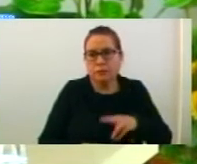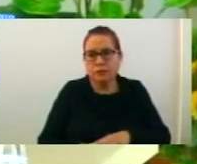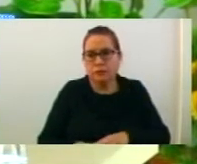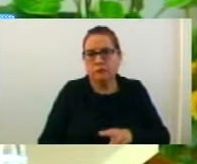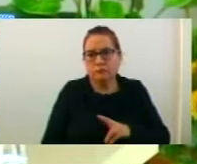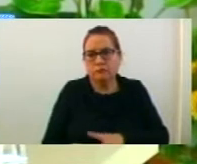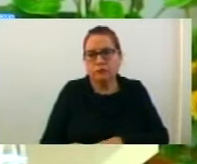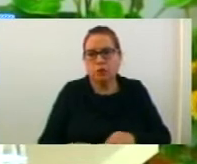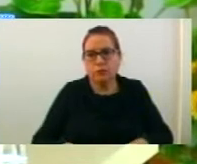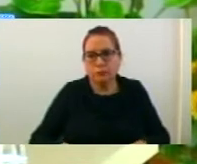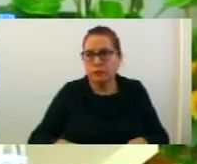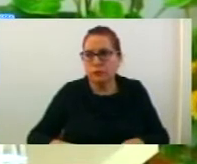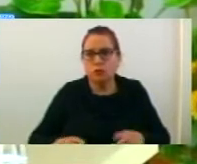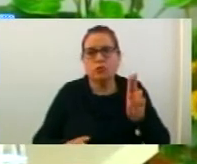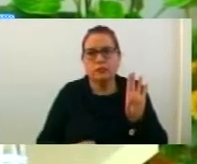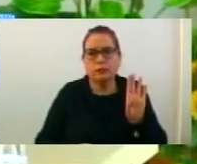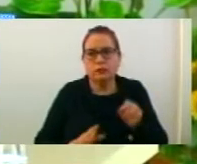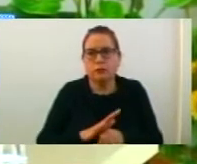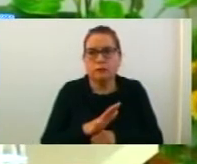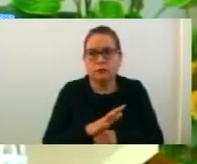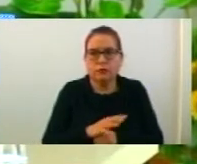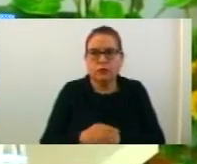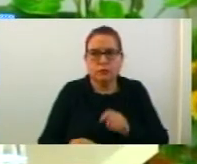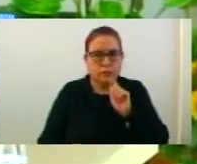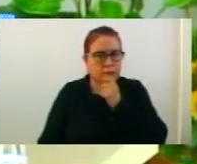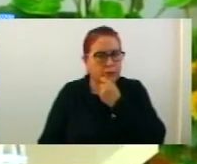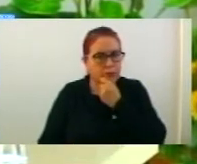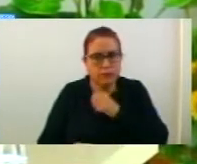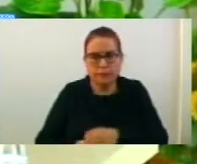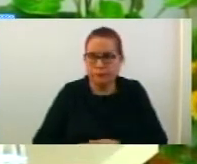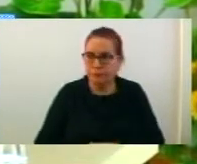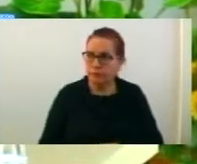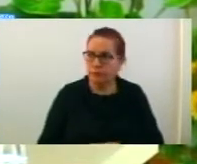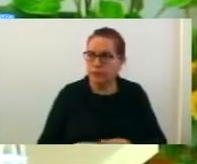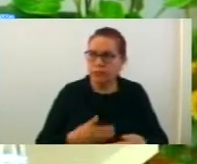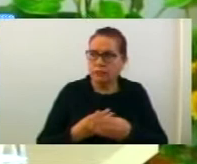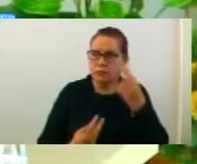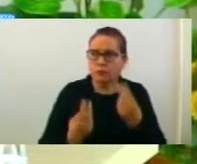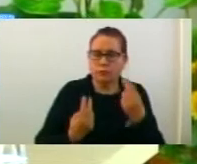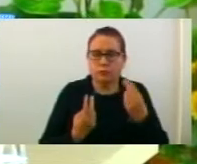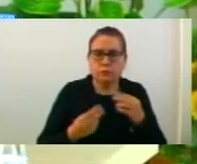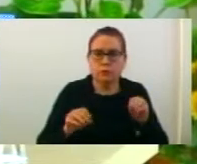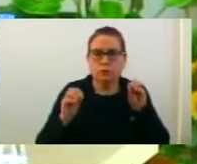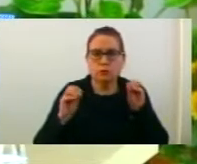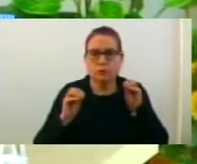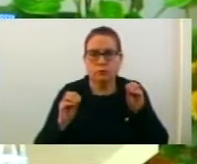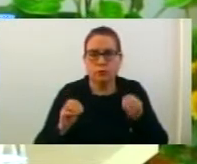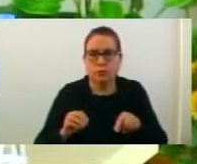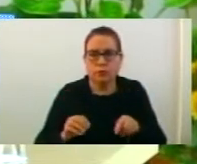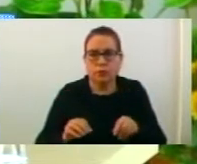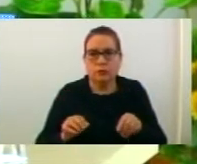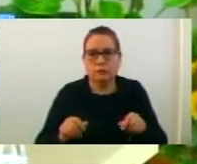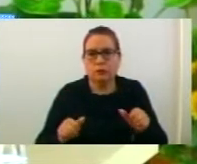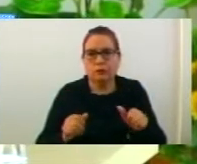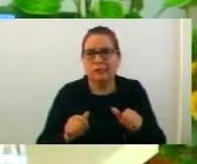година. Кој е за? Кој е против? Дали има воздржани? Врзоство на спределната гласа, стиране да е кајсовето от 13